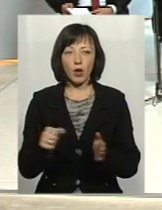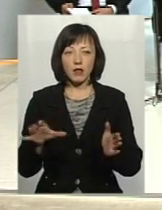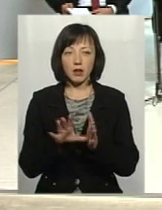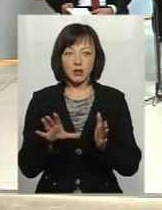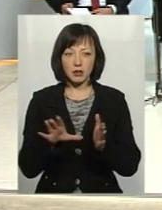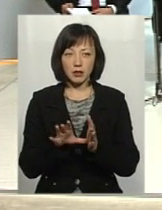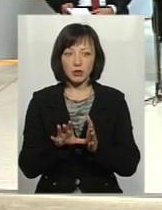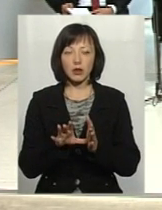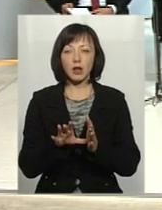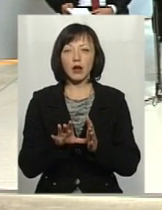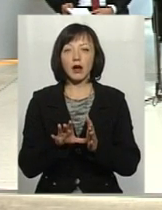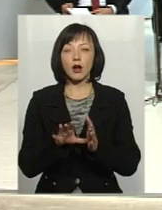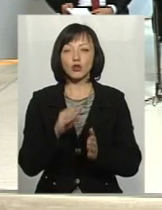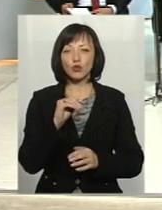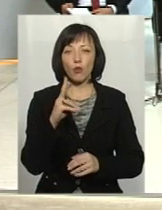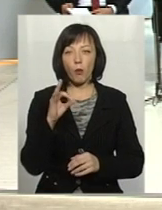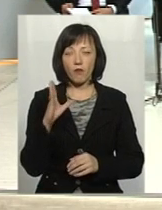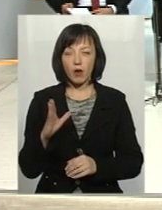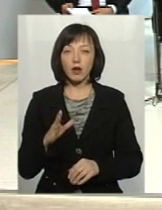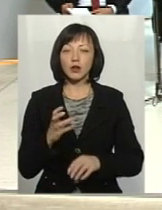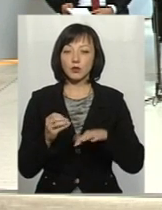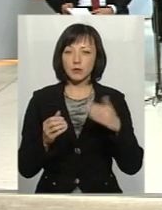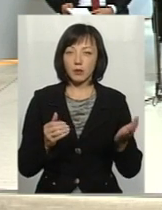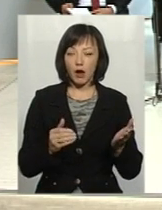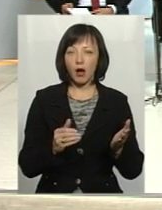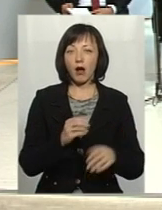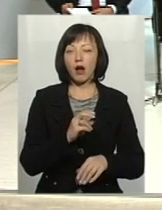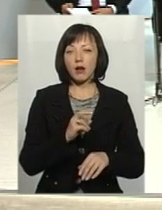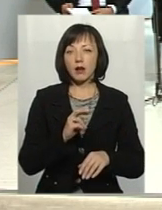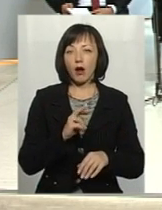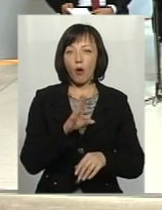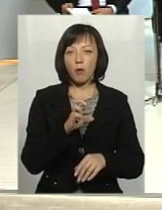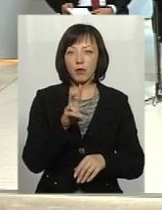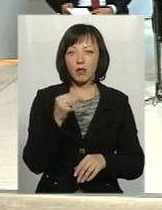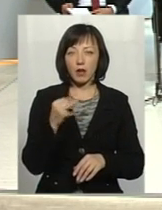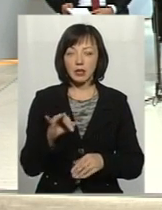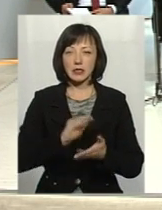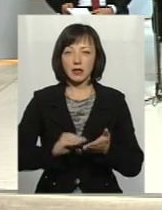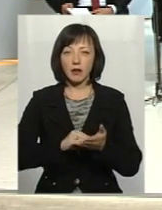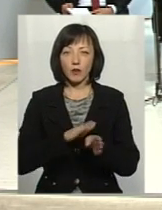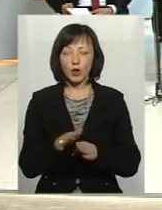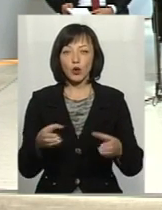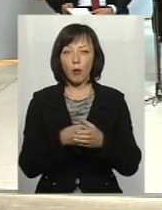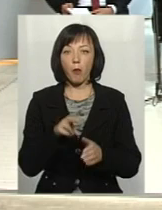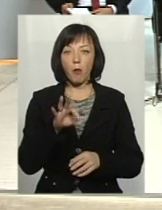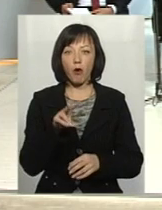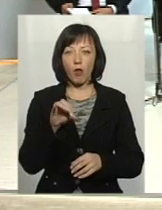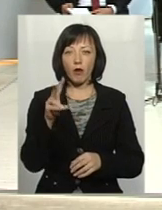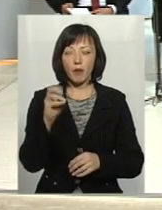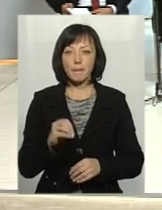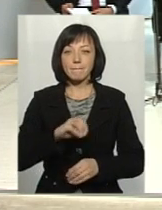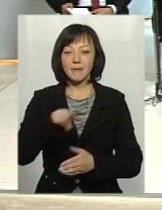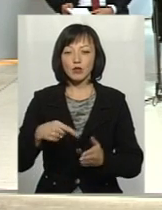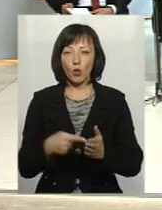Жуков. По праву руку від мене Олександр Коблай, керуючий справами, секретар виконавчого комітету Полонської міської об